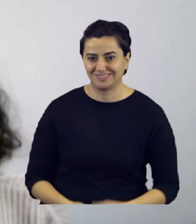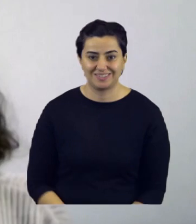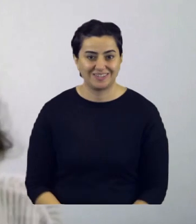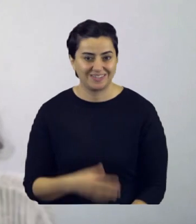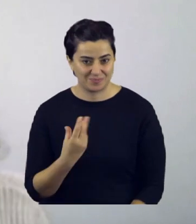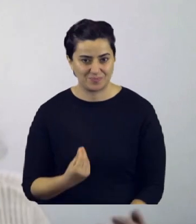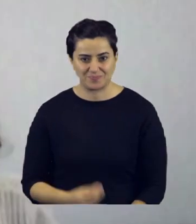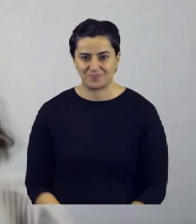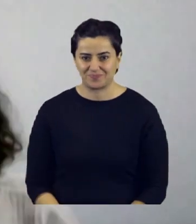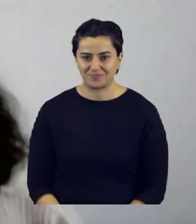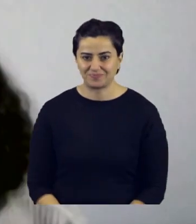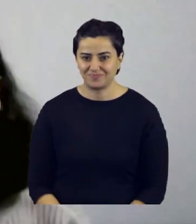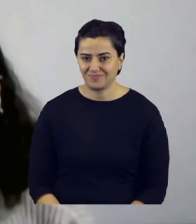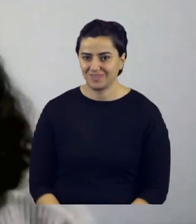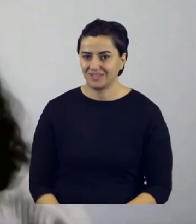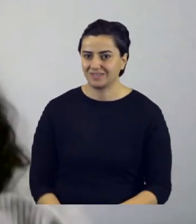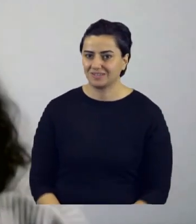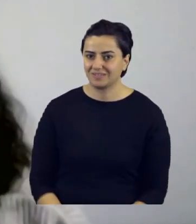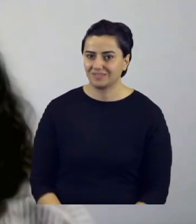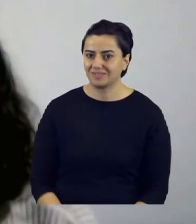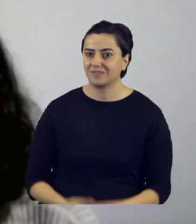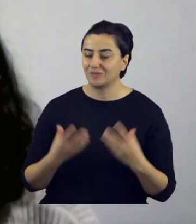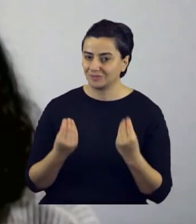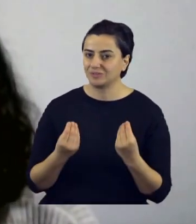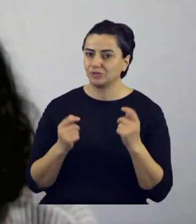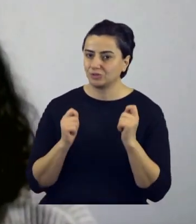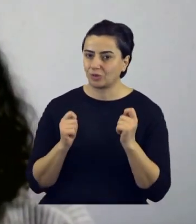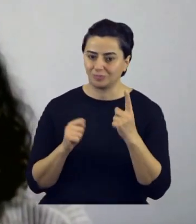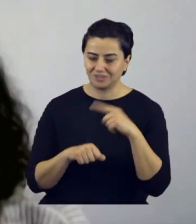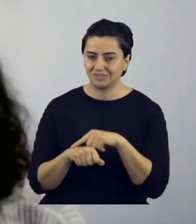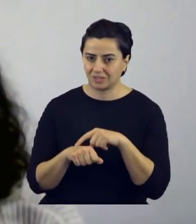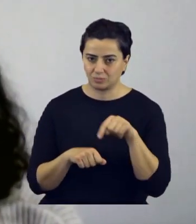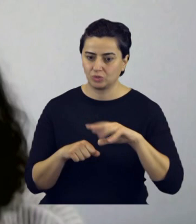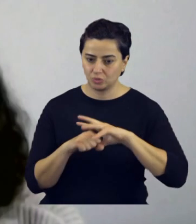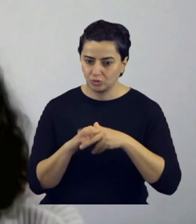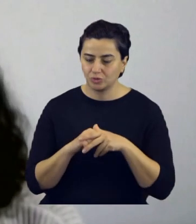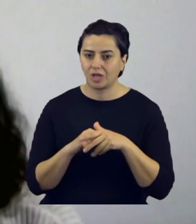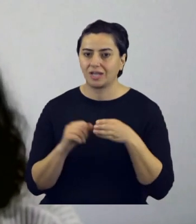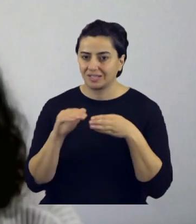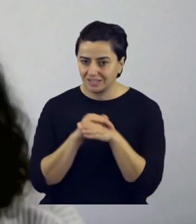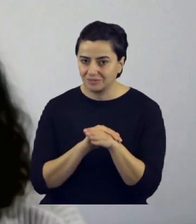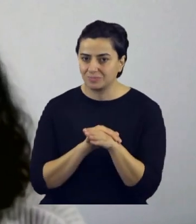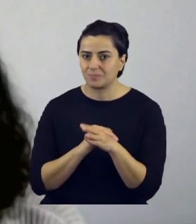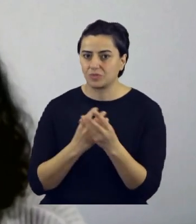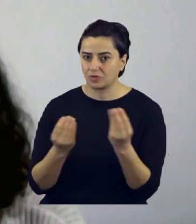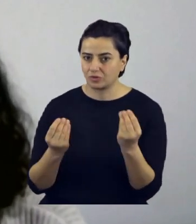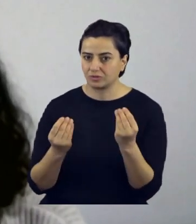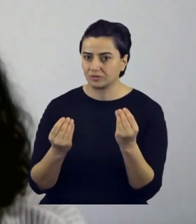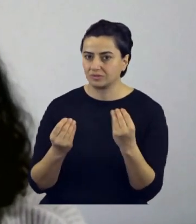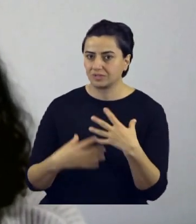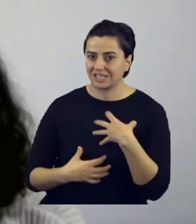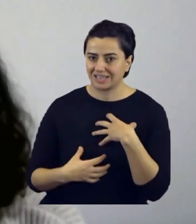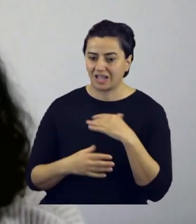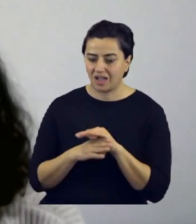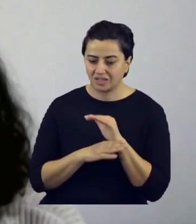seviyorum. Öyle mi? Peki Allah. Şimdi oldukça zor şartlarda bu dünyaya adım atmışsın. Birçok kişinin